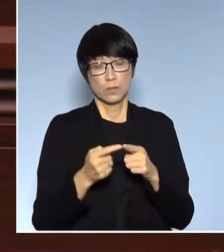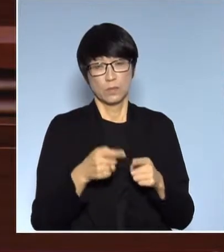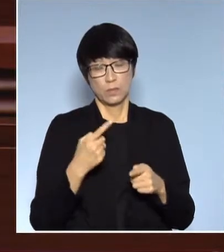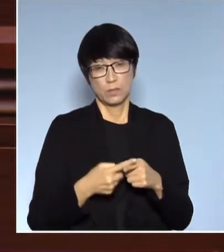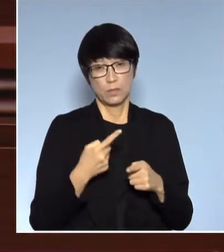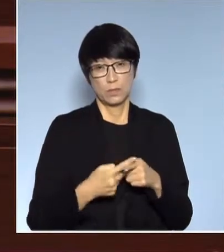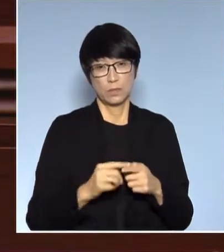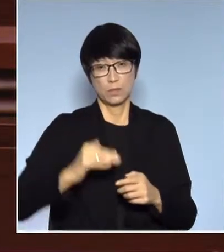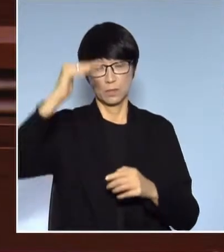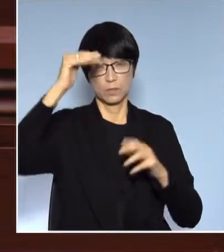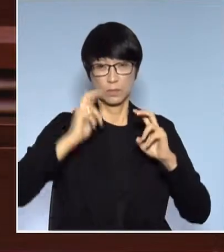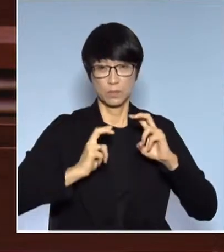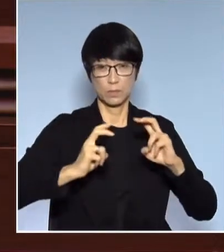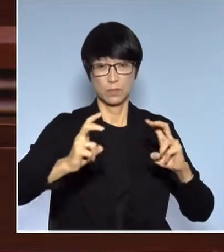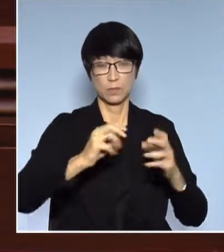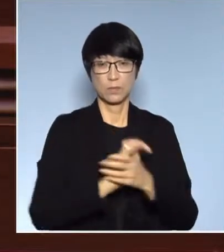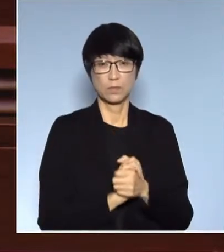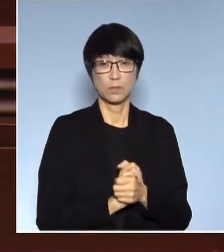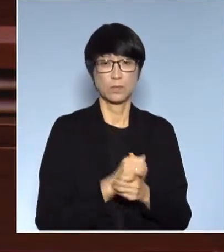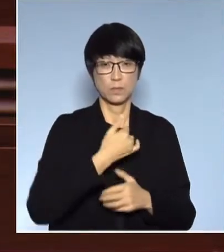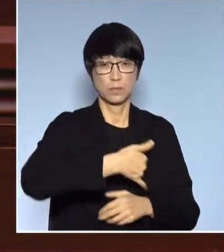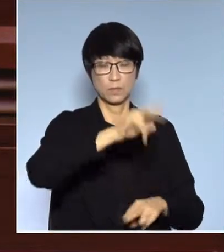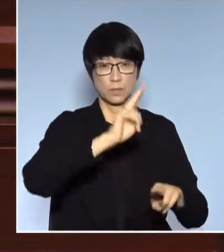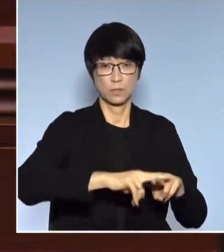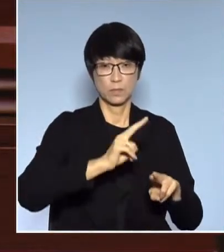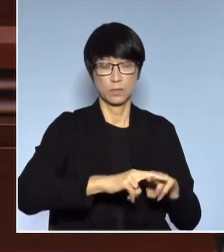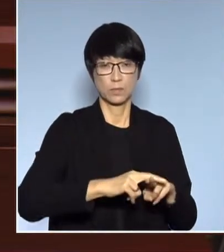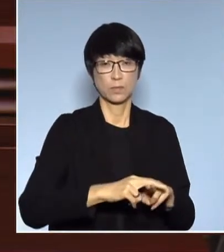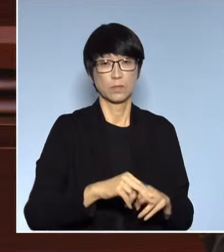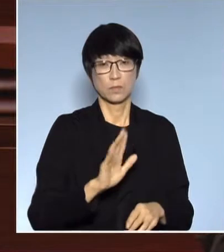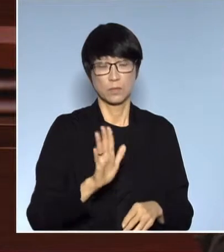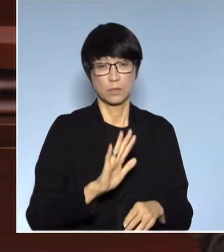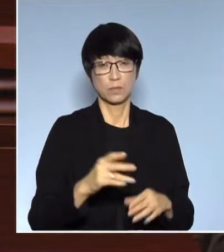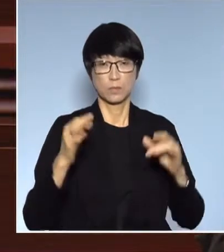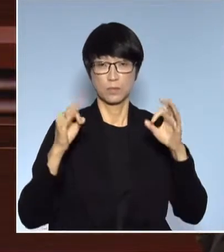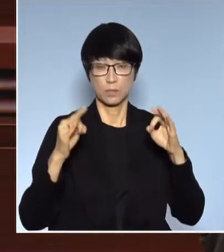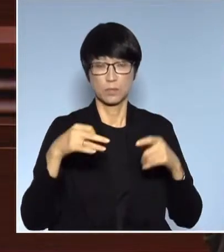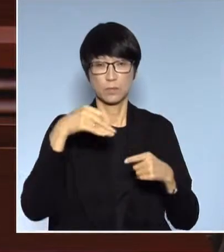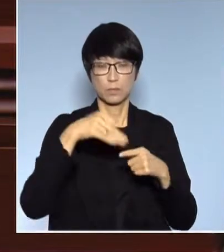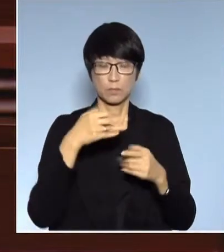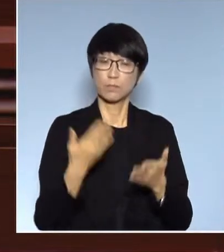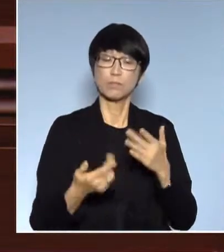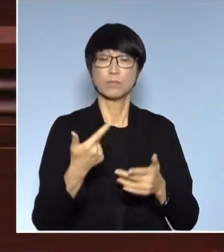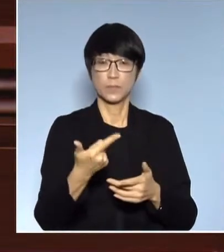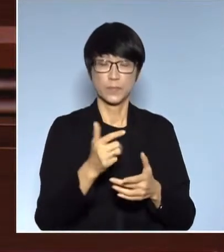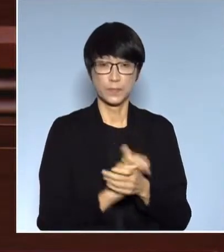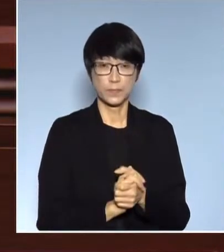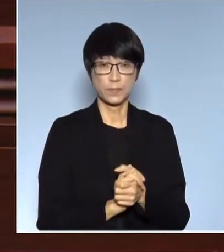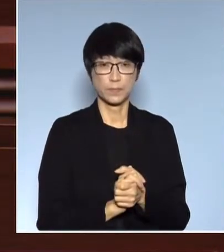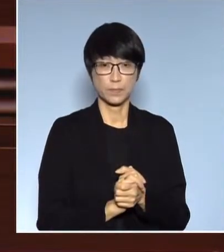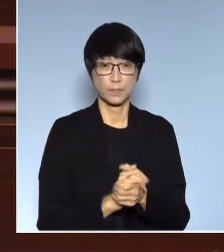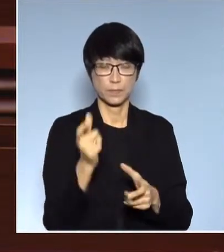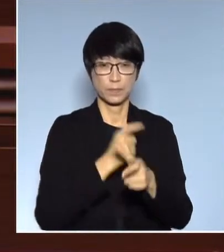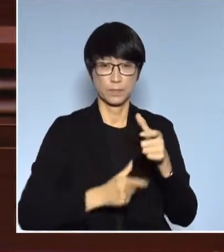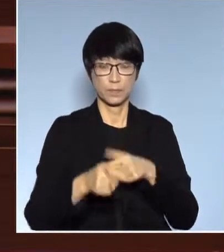高鐵就上去國內其他城市的多數都可能廣州啊深圳啊那當然呢經濟效益又有一個